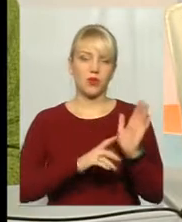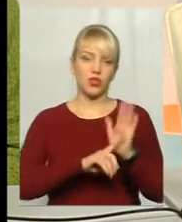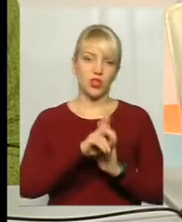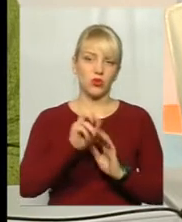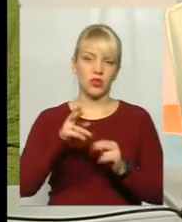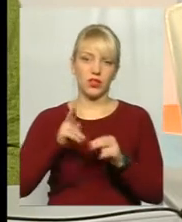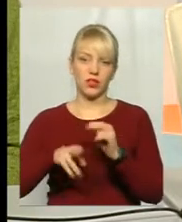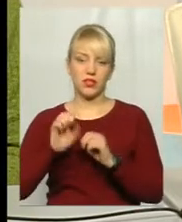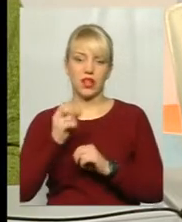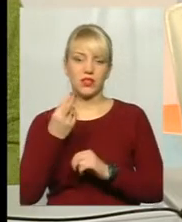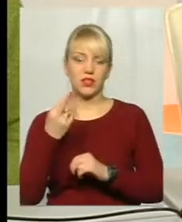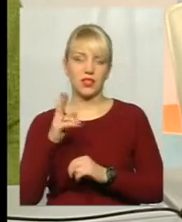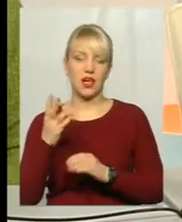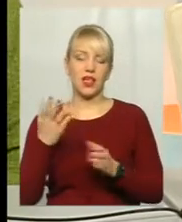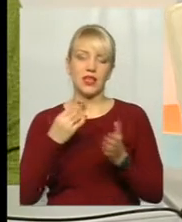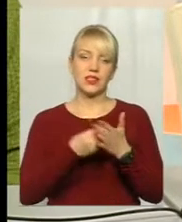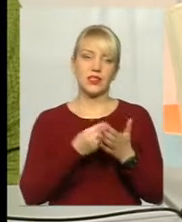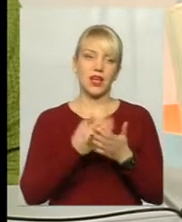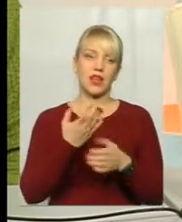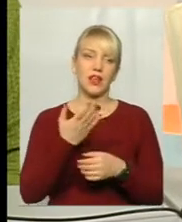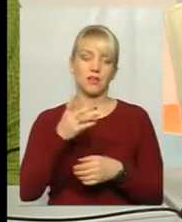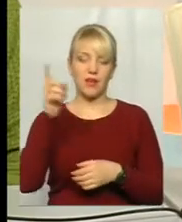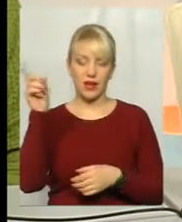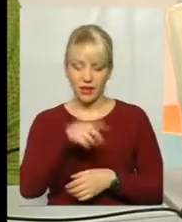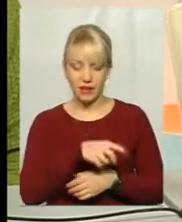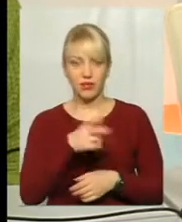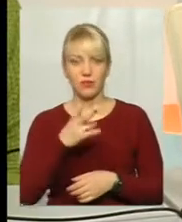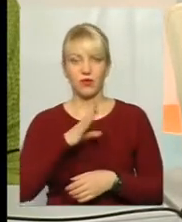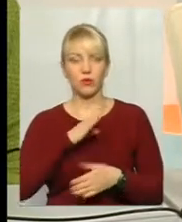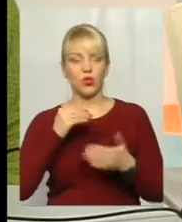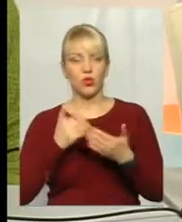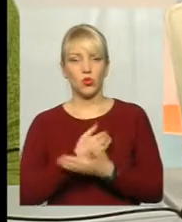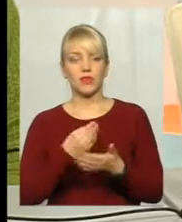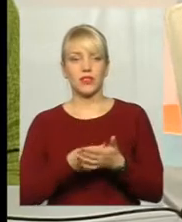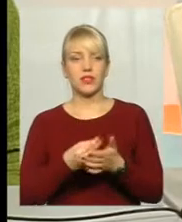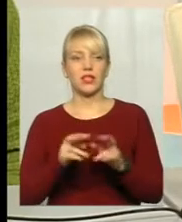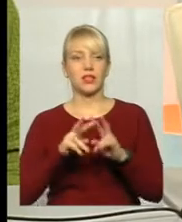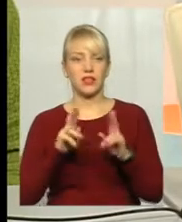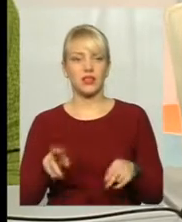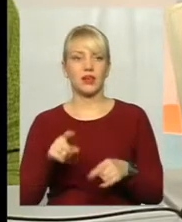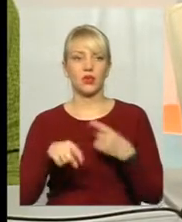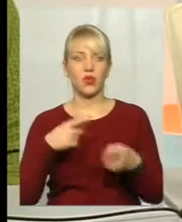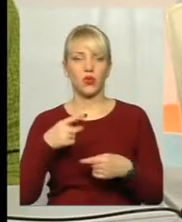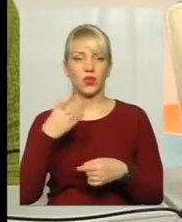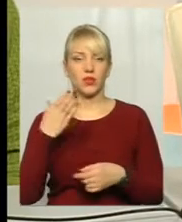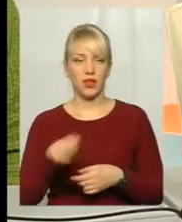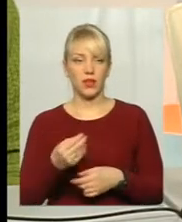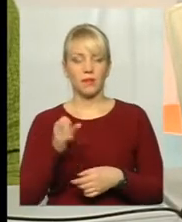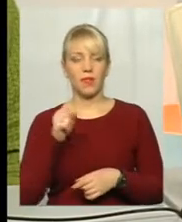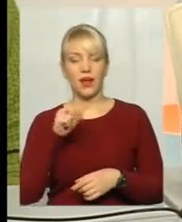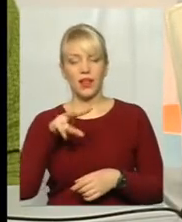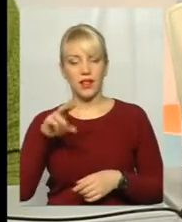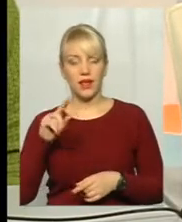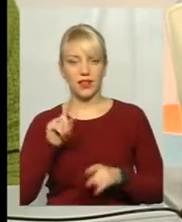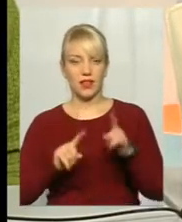акції. І ціна, яка була до, і яка не зараз. ціна перекреслена, і нова ціна. І так же само на другий день. Але деколи,